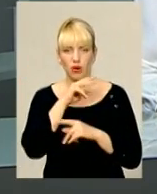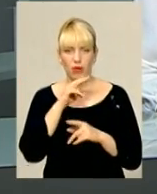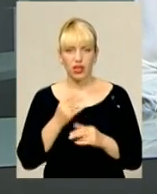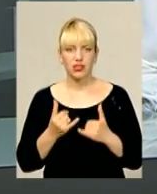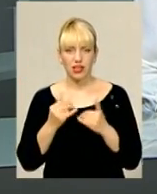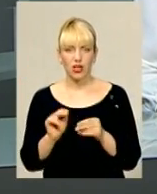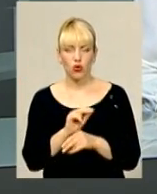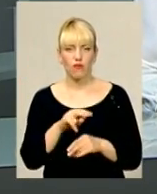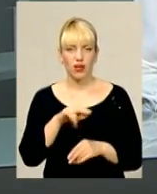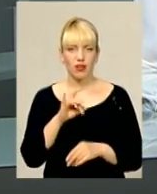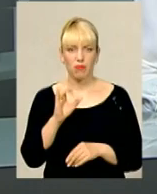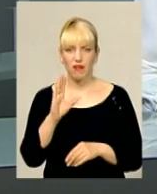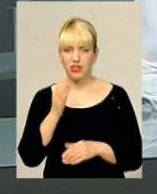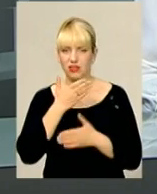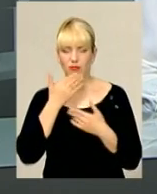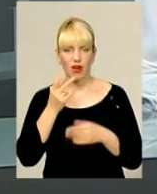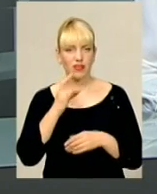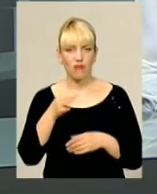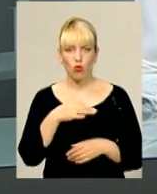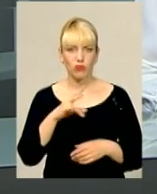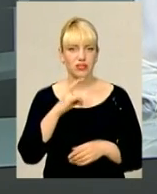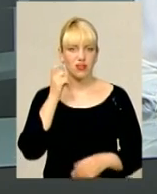правцю немає ні в області, ні в Україні.